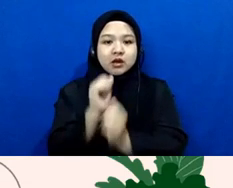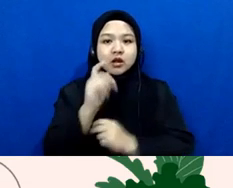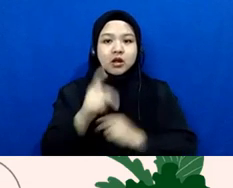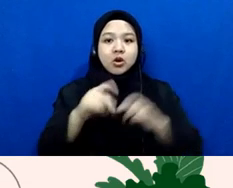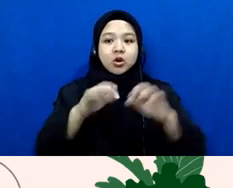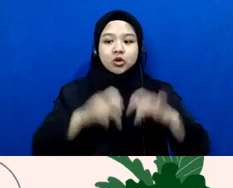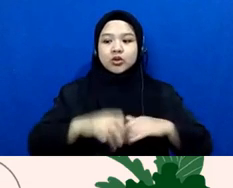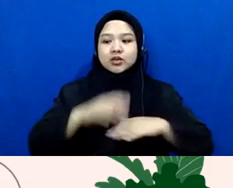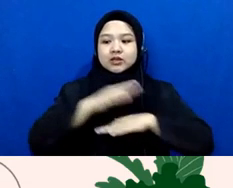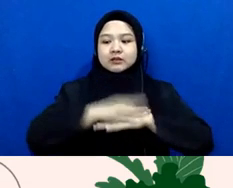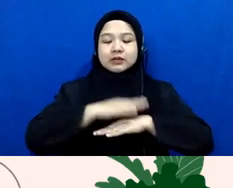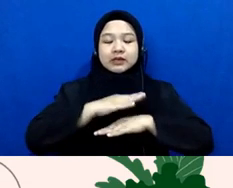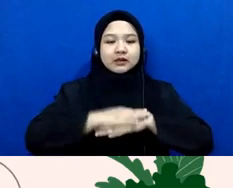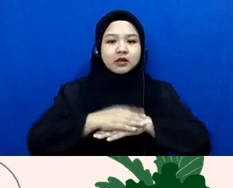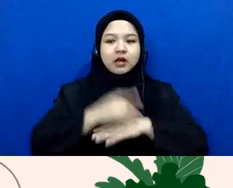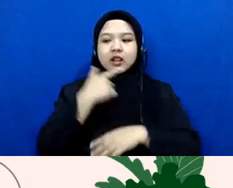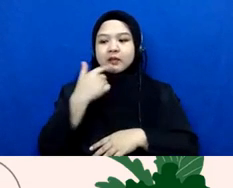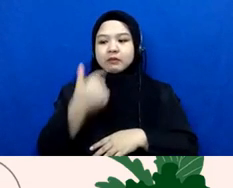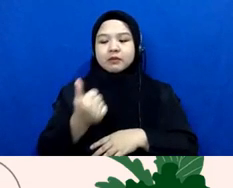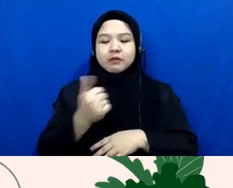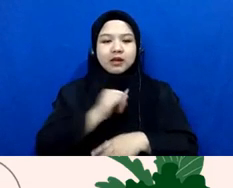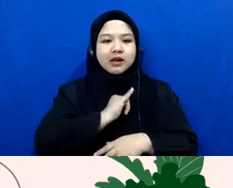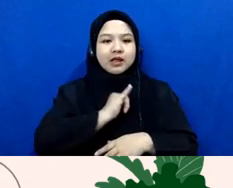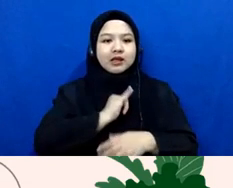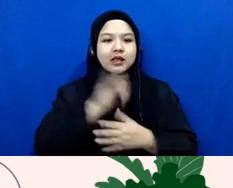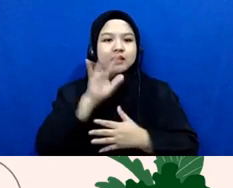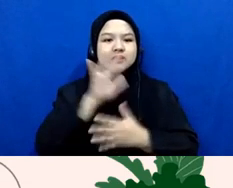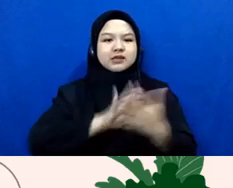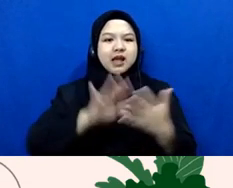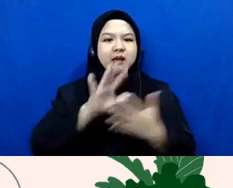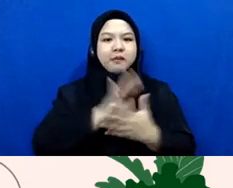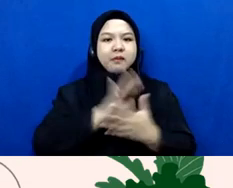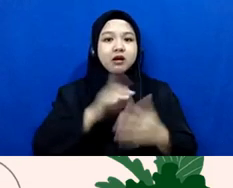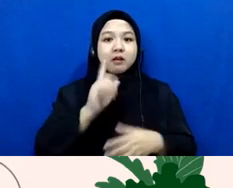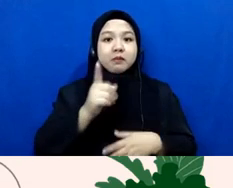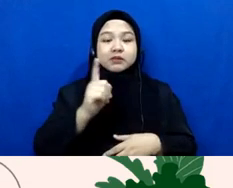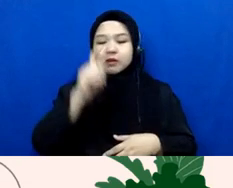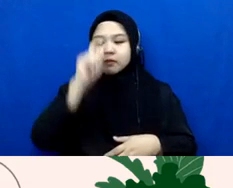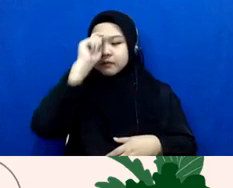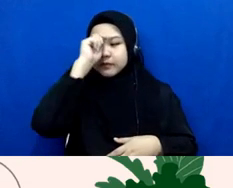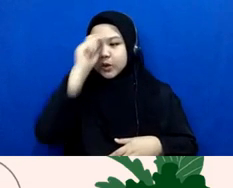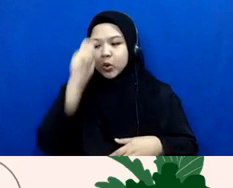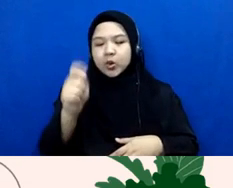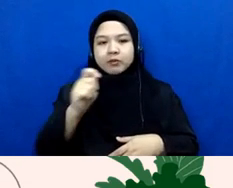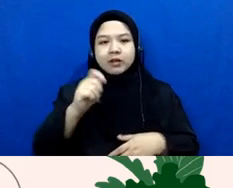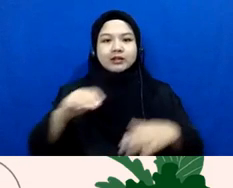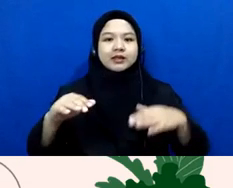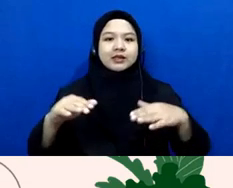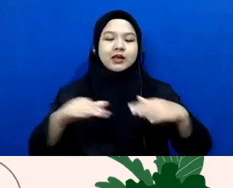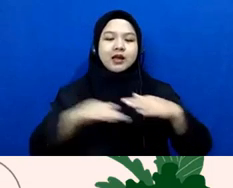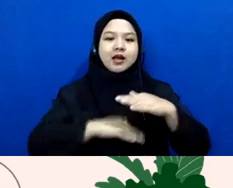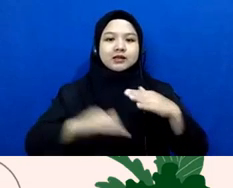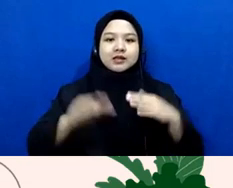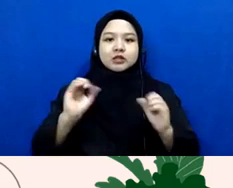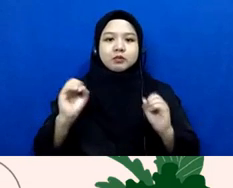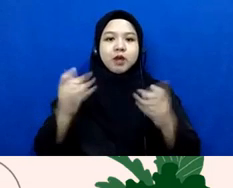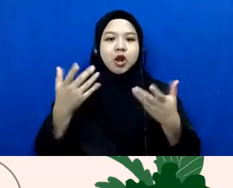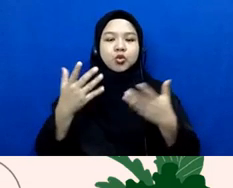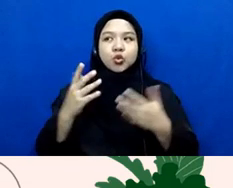dalam berita sebaiknya identitasnya disamarkan untuk menghormati asas peraduga tidak bersalah itu jadi